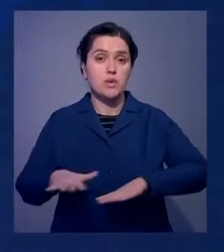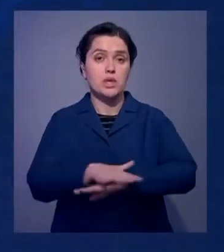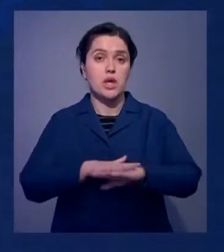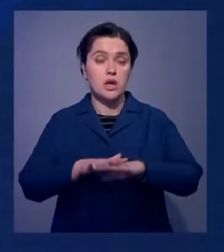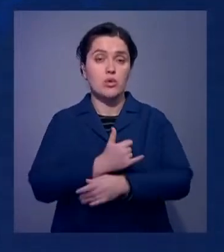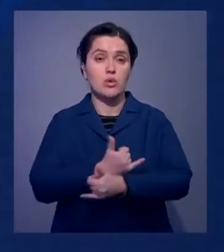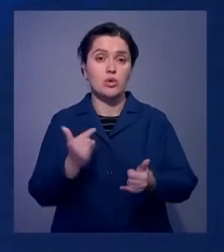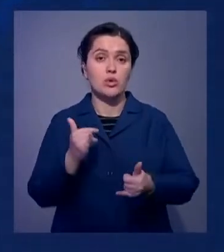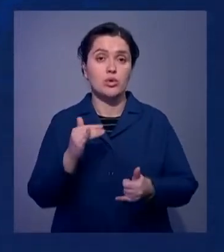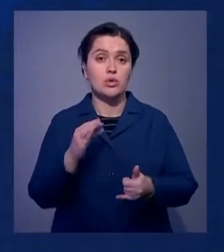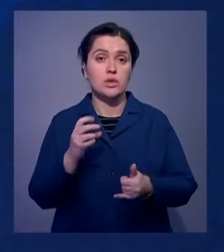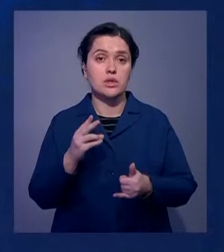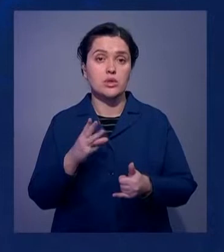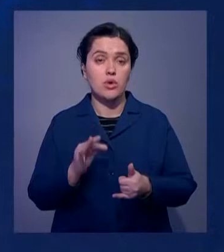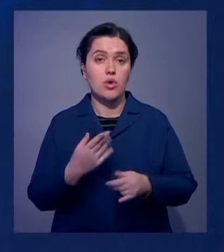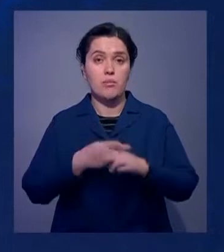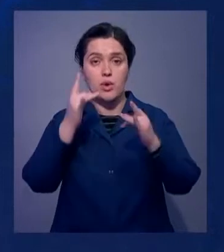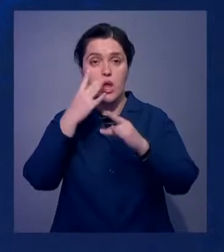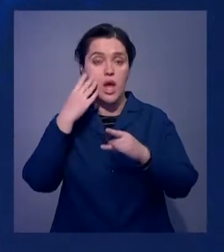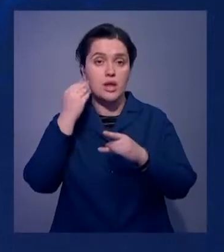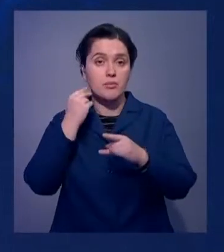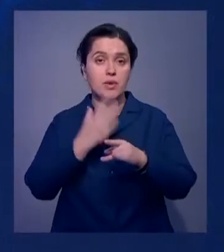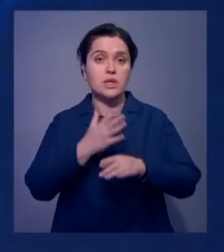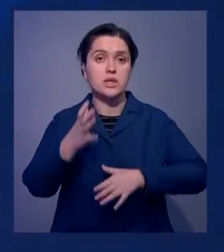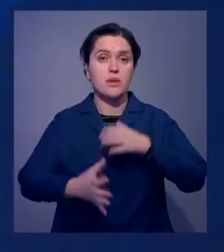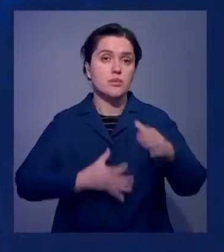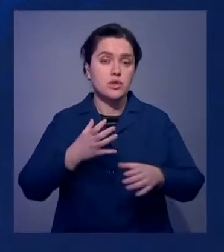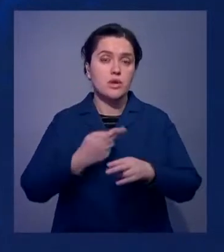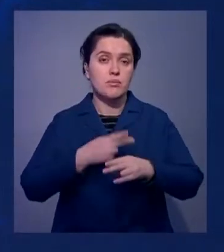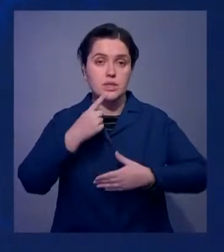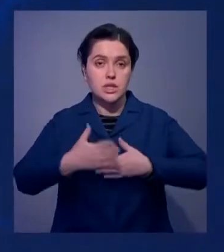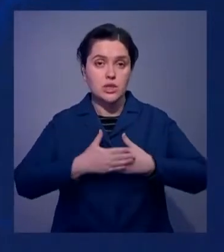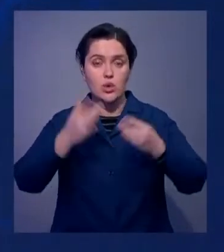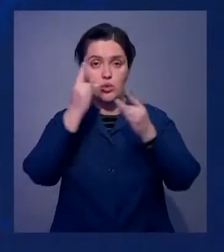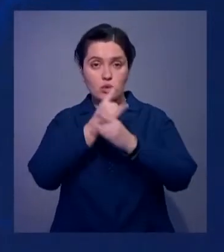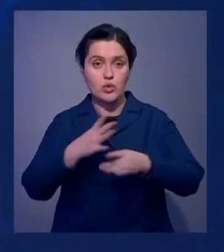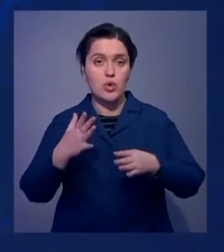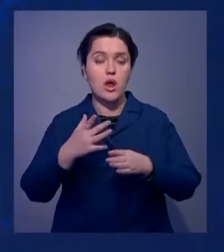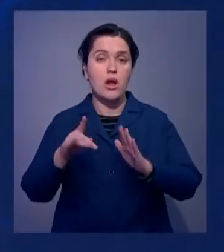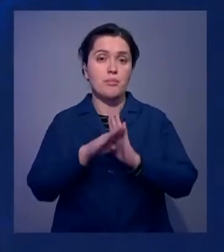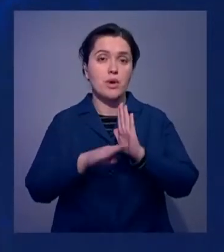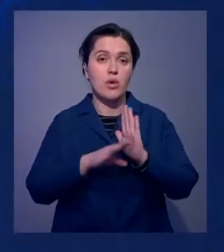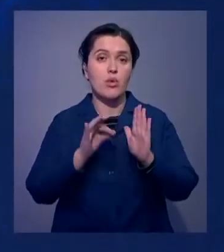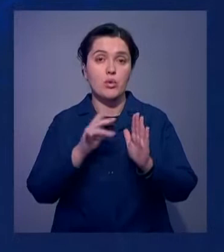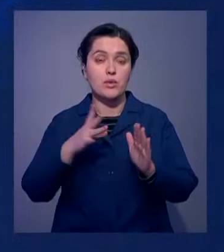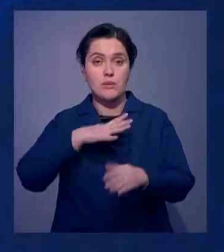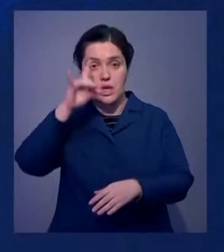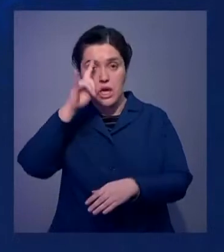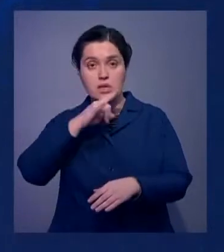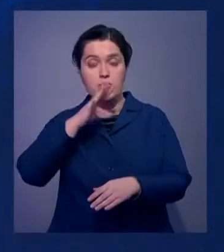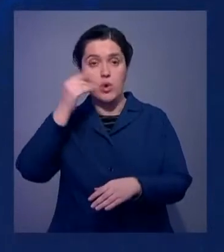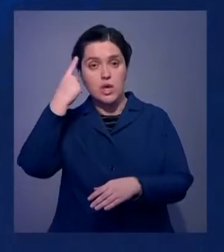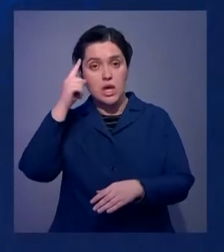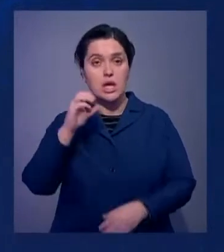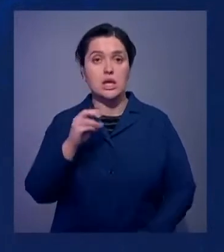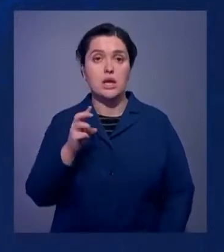Она организована ЮНЕСКО и Фондом культуры Алматы в рамках международного десятилетия сближения культур. Инициатором этой программы в ООН стал Казахстан. По